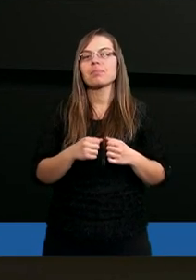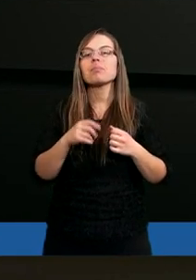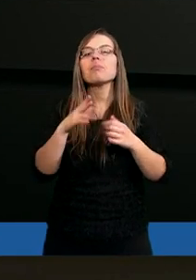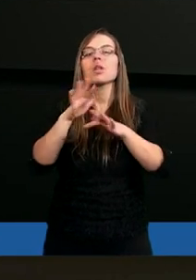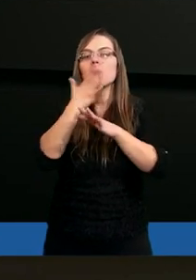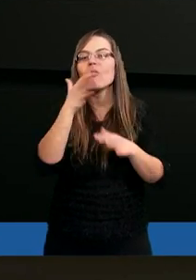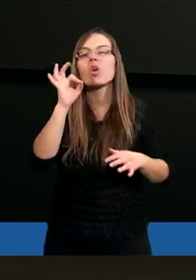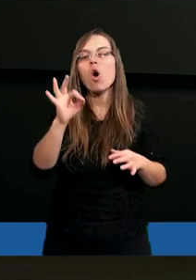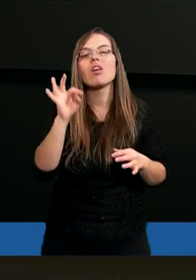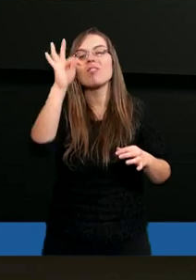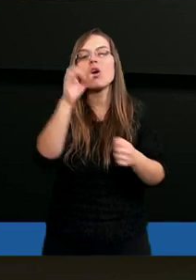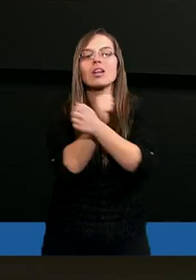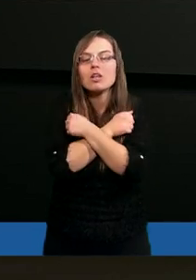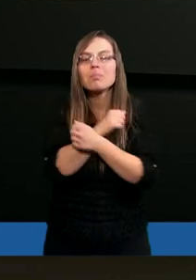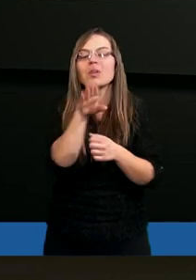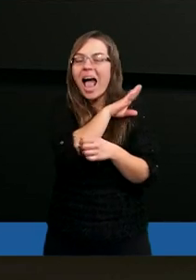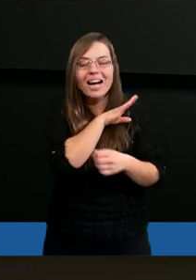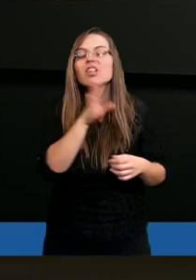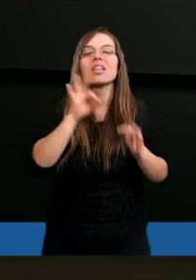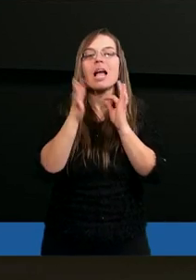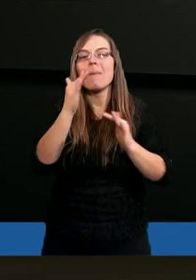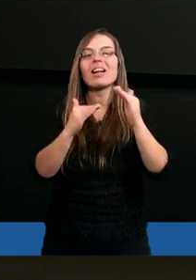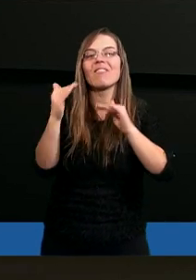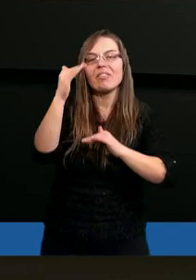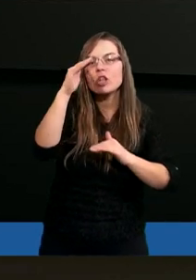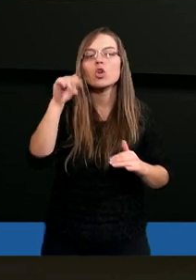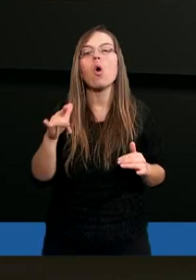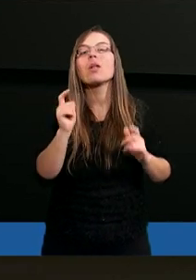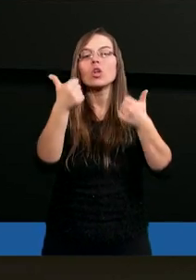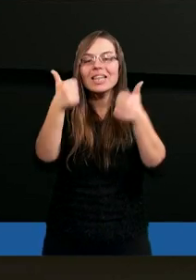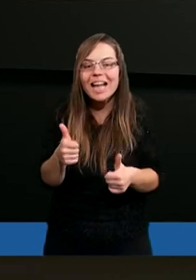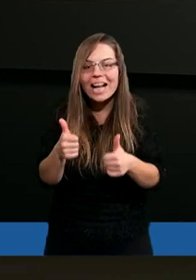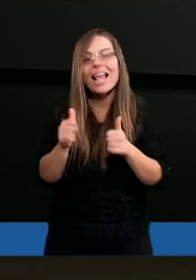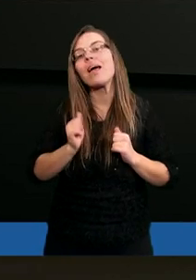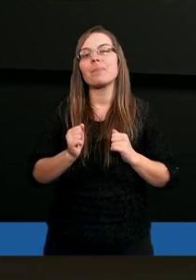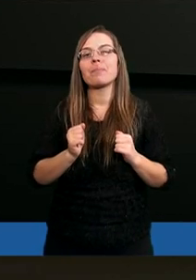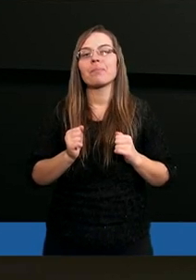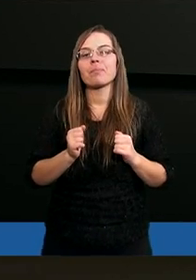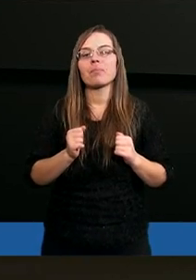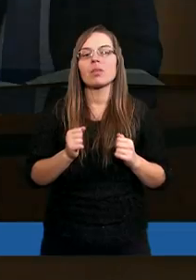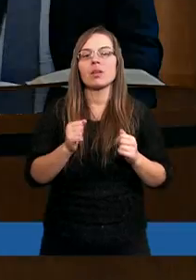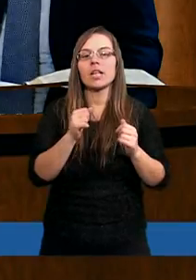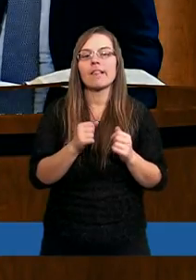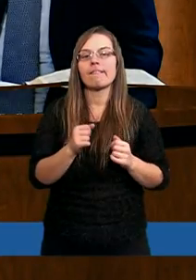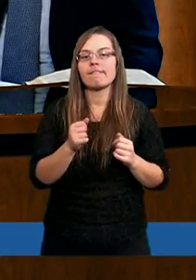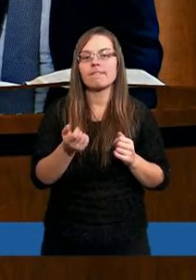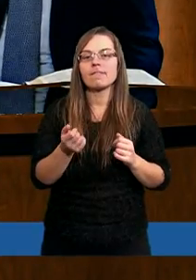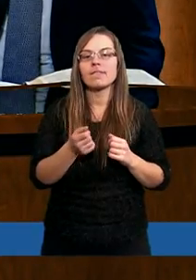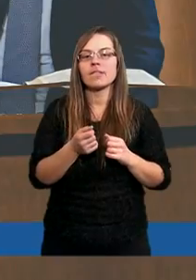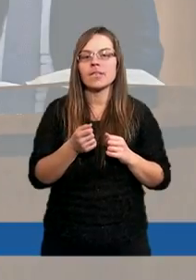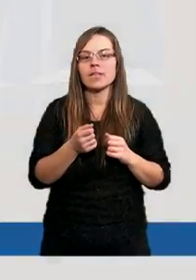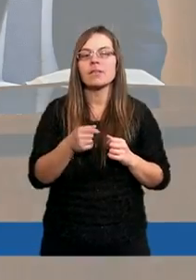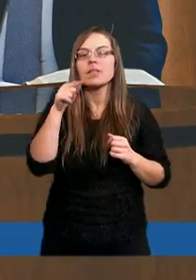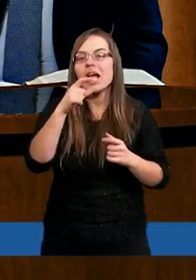mówiąc o swojej śmierci mówi, gdy będę wywyższony, to co się stanie? Wszystkim do siebie pociągnie.